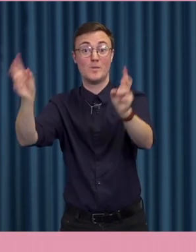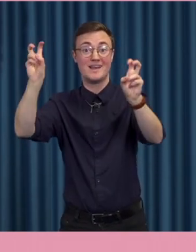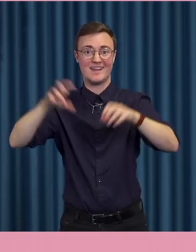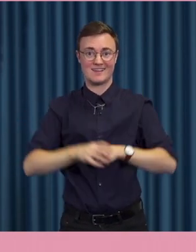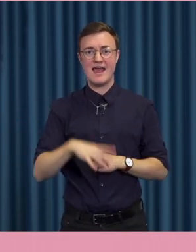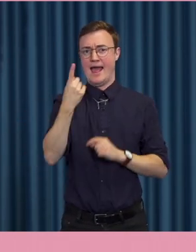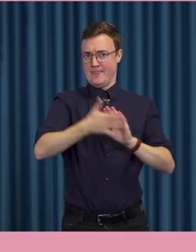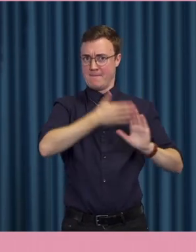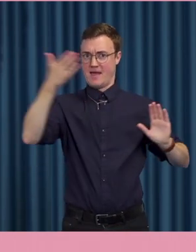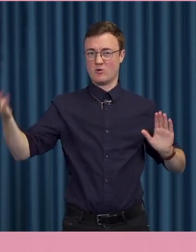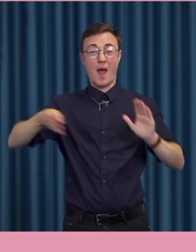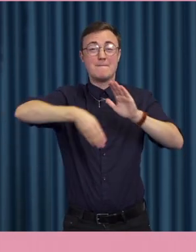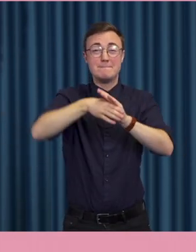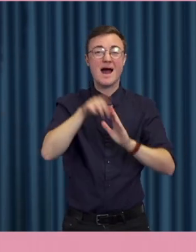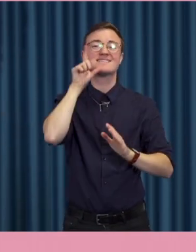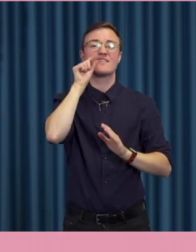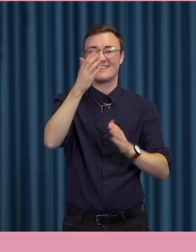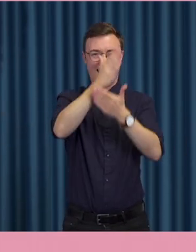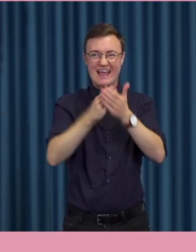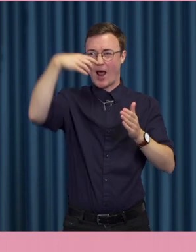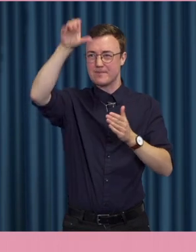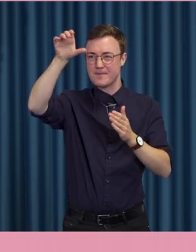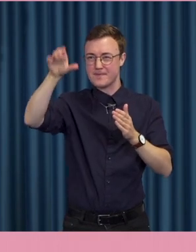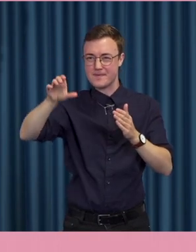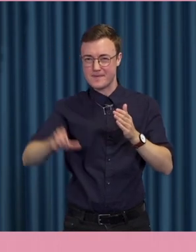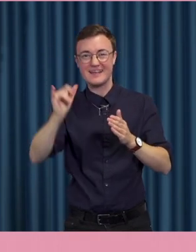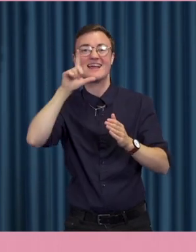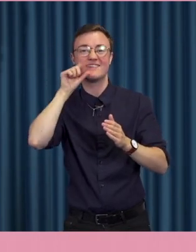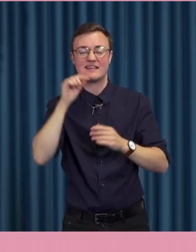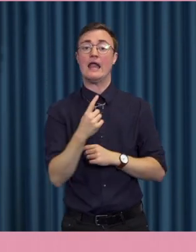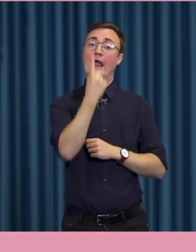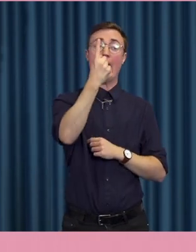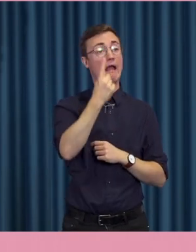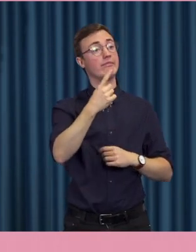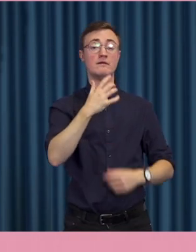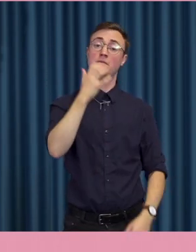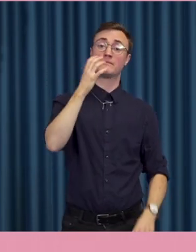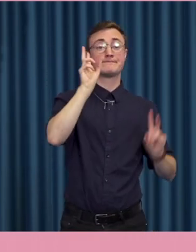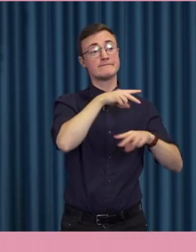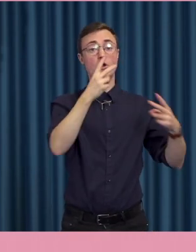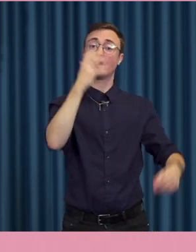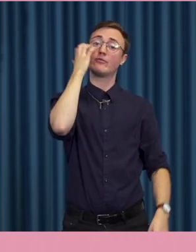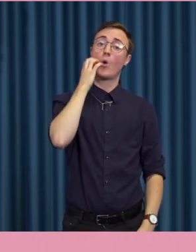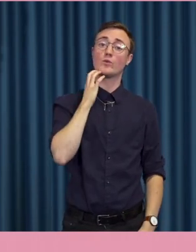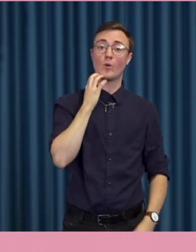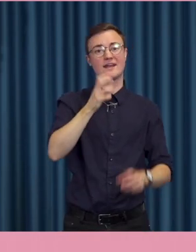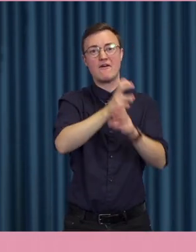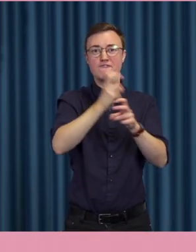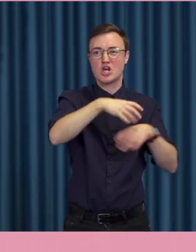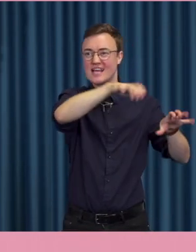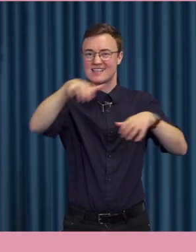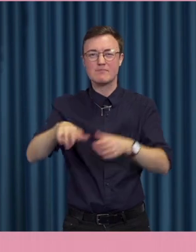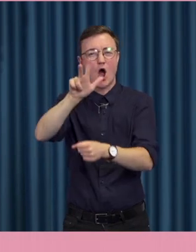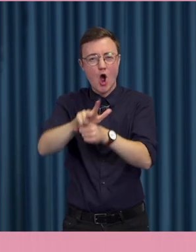var till exempel det mest retweetade meddelandet någonsin skrivet av en dittills okänd tonåring som försökte samla ihop